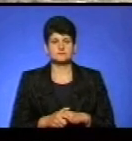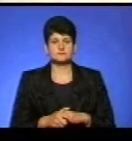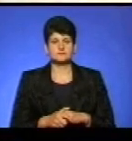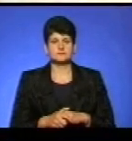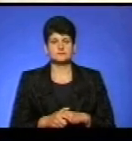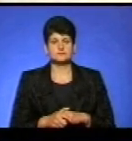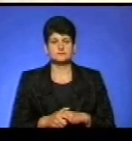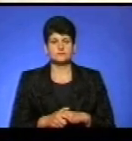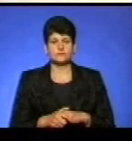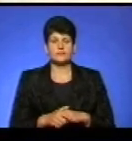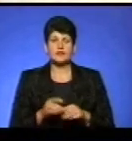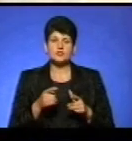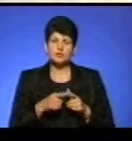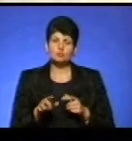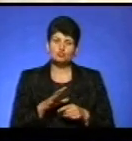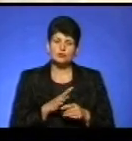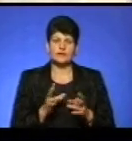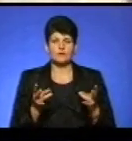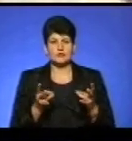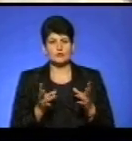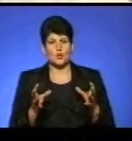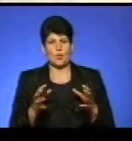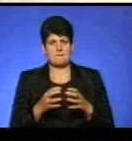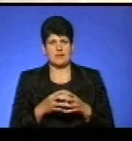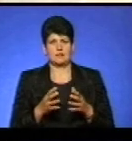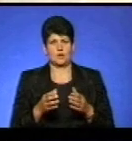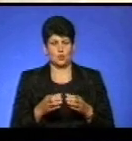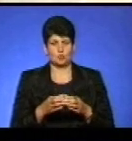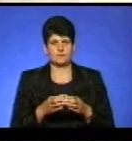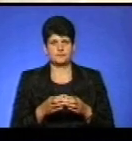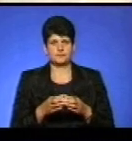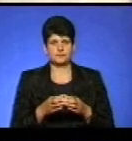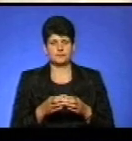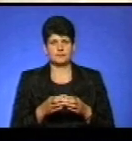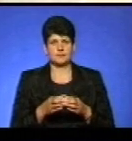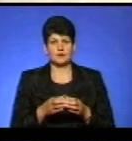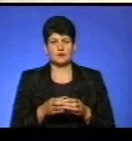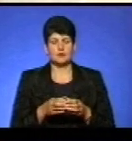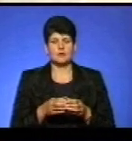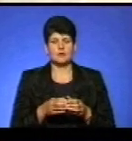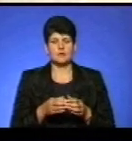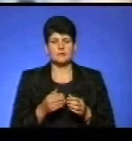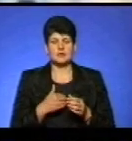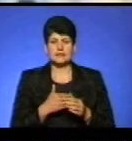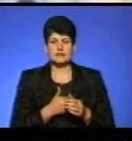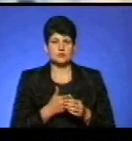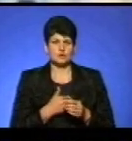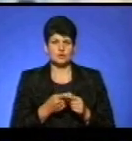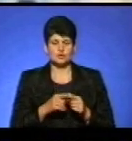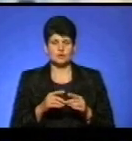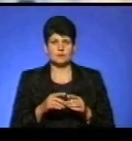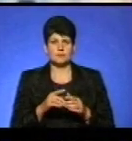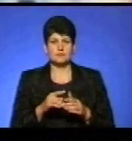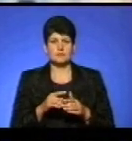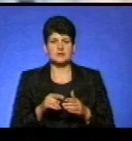Чи була необхідність в об'єднанні груп? Ми не ініціювали такого питання. На пропозиції